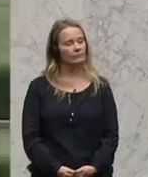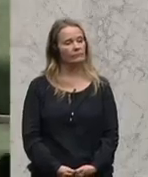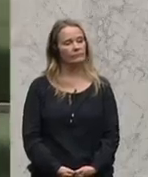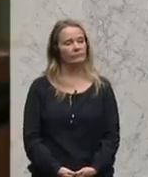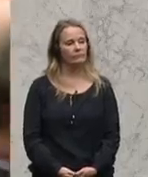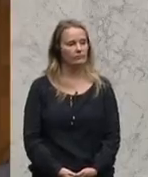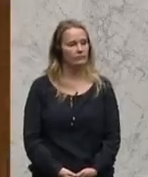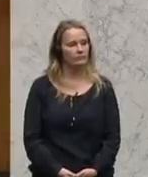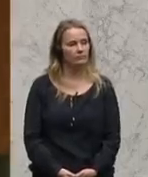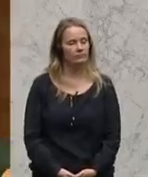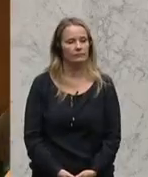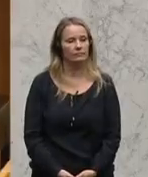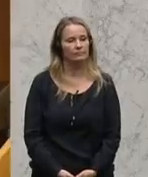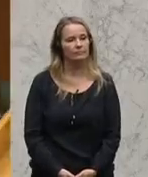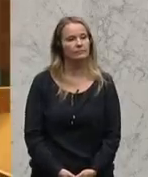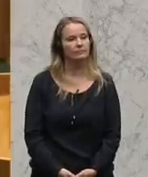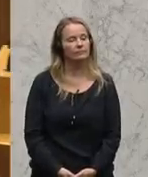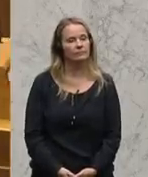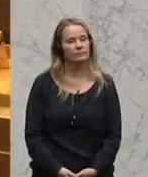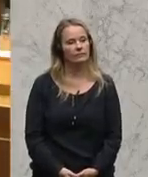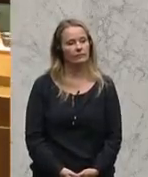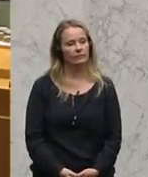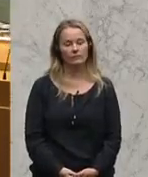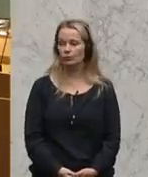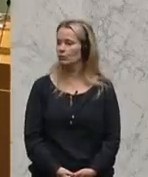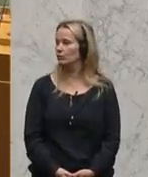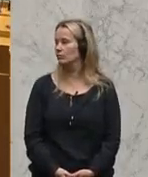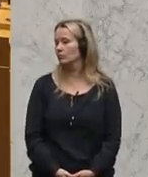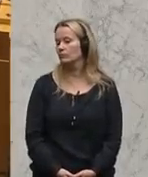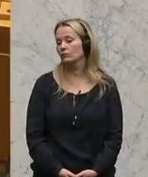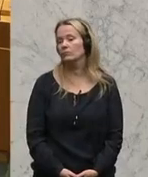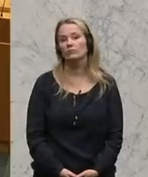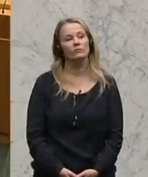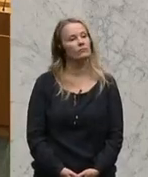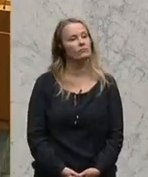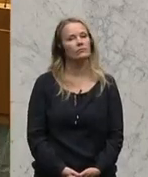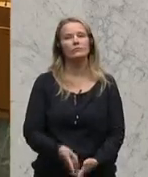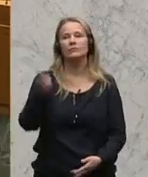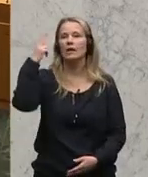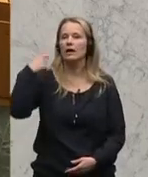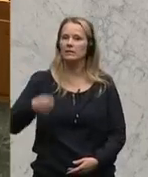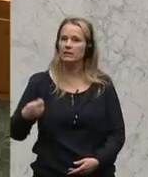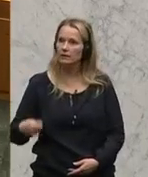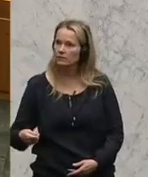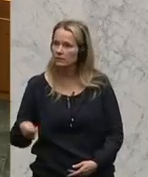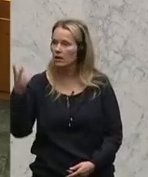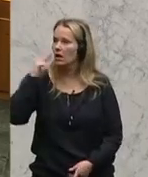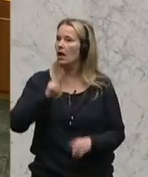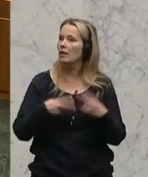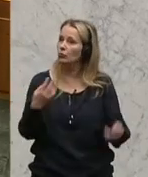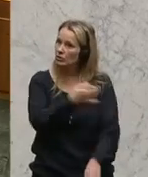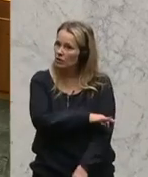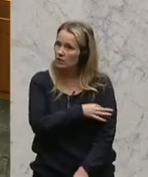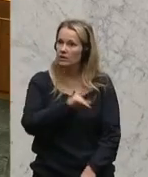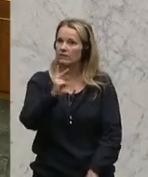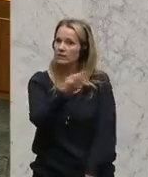Nächster Redner Otto Pendl, Sicherheitssprecher der SPÖ. Herr Präsident, Herr Bundeskanzler,